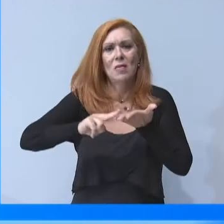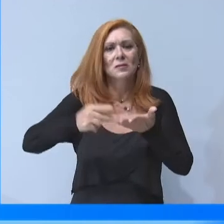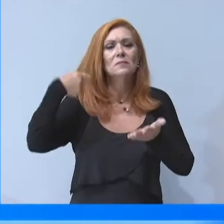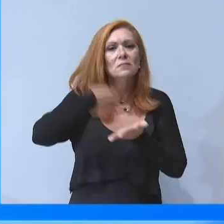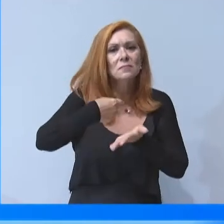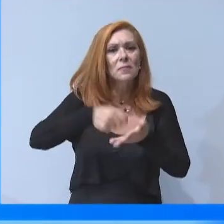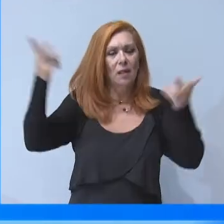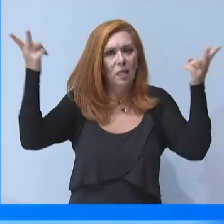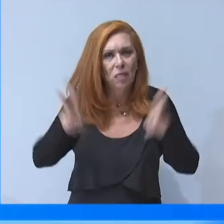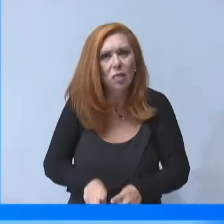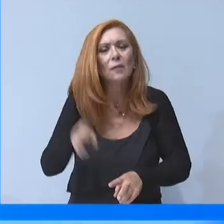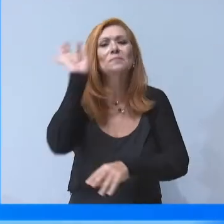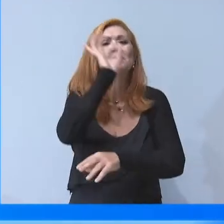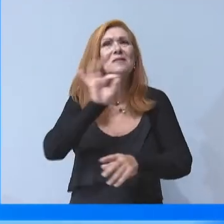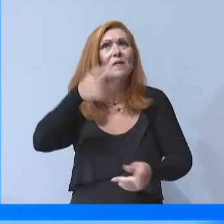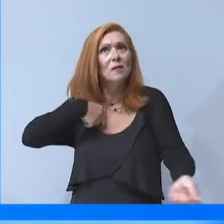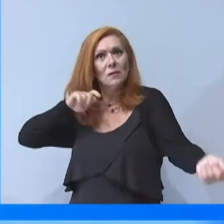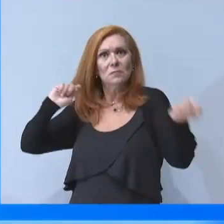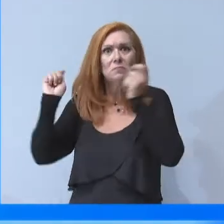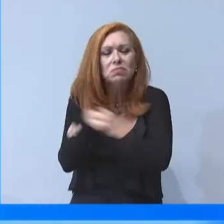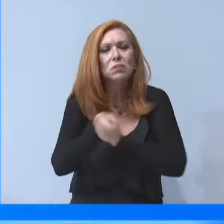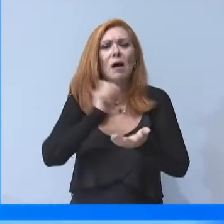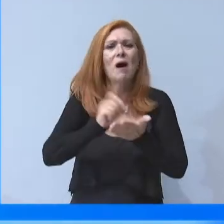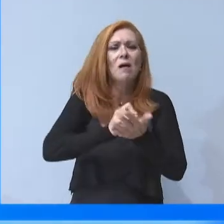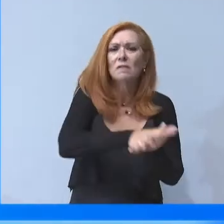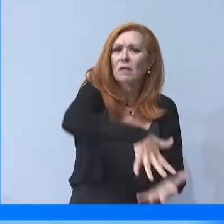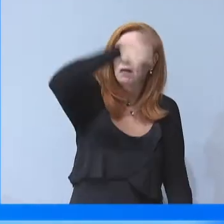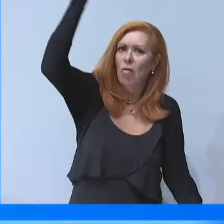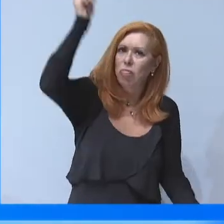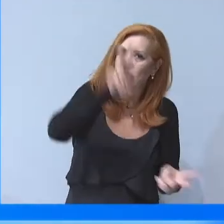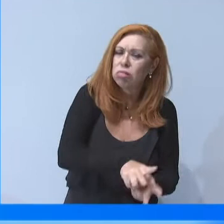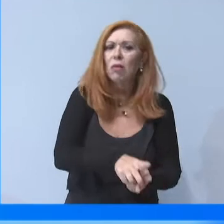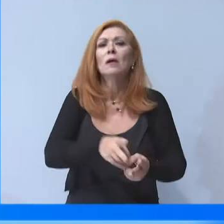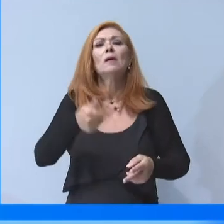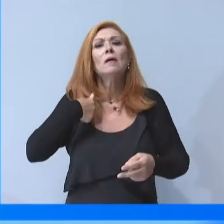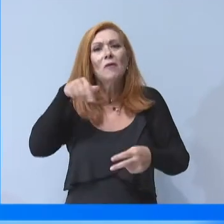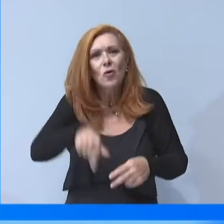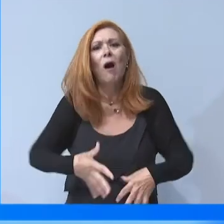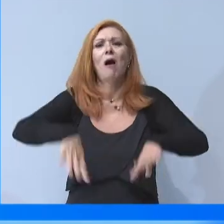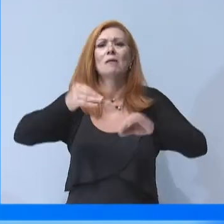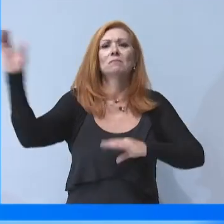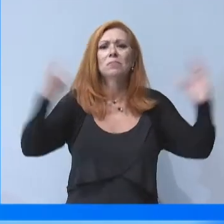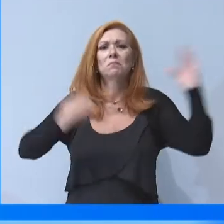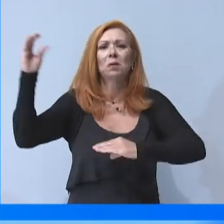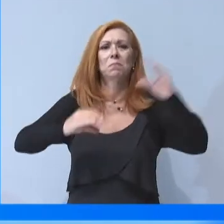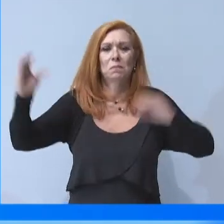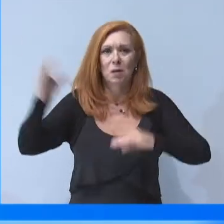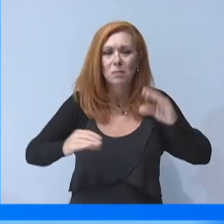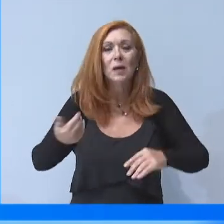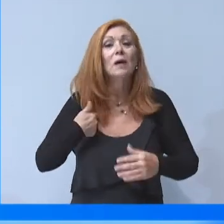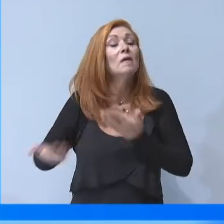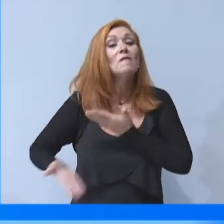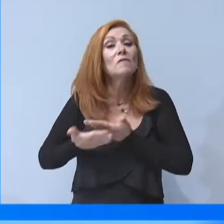άλμα στο ψηφιακό μετασχηματισμό του κράτους, ο περιορισμός της γραφειοκρατίας που ορθωνόταν στον δρόμο για νέες επενδύσεις. Σύμμαχοί μας είναι οι